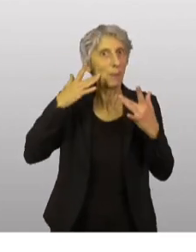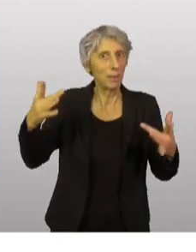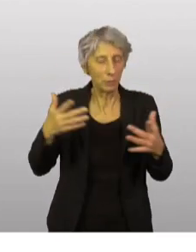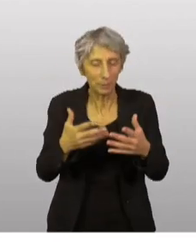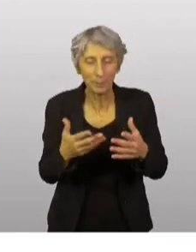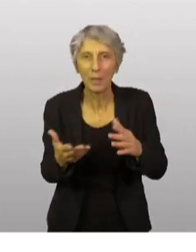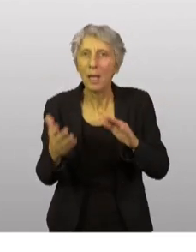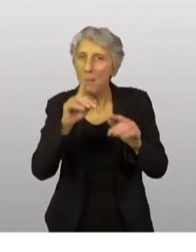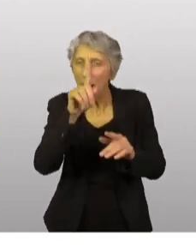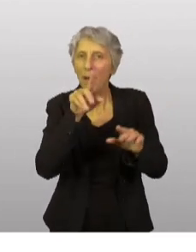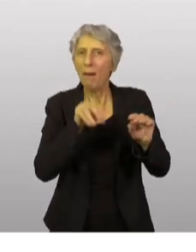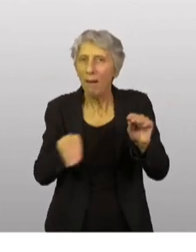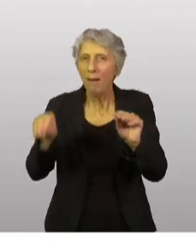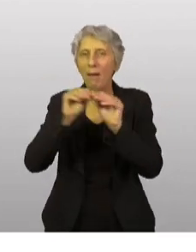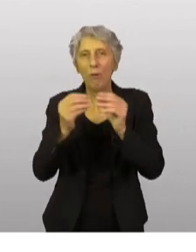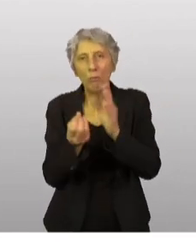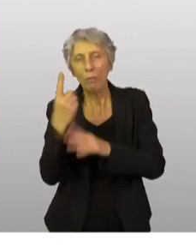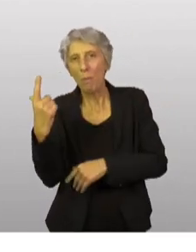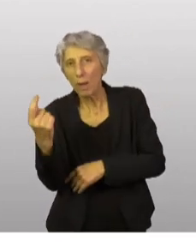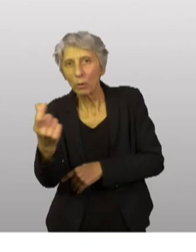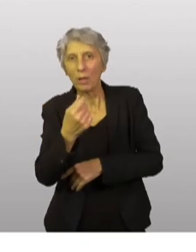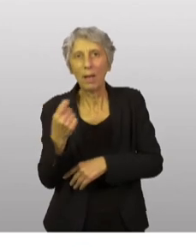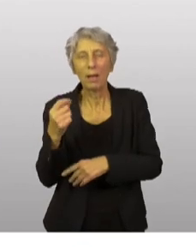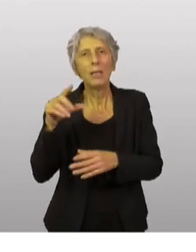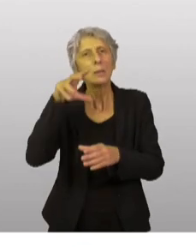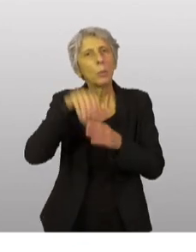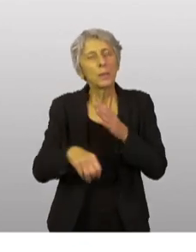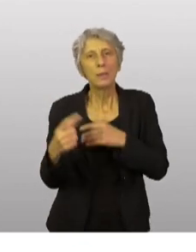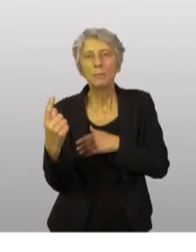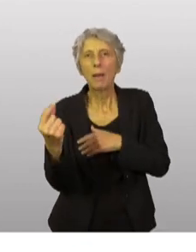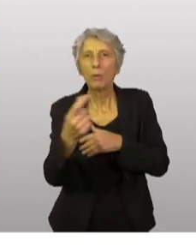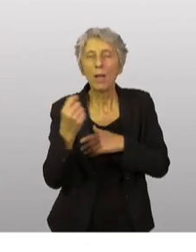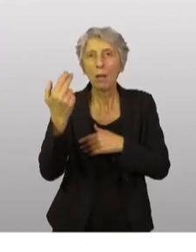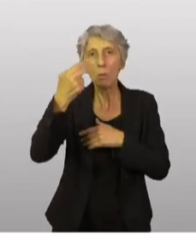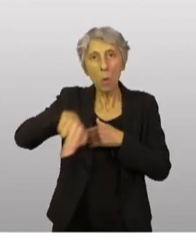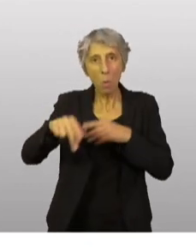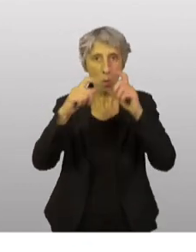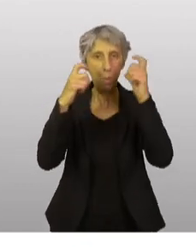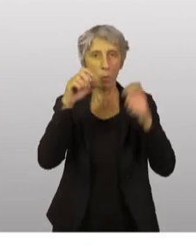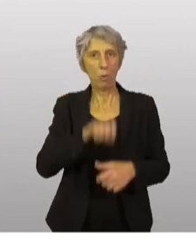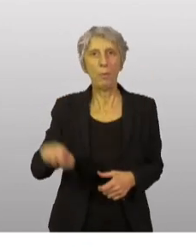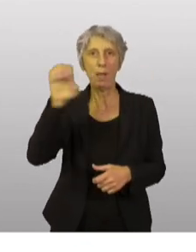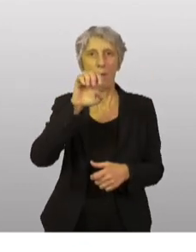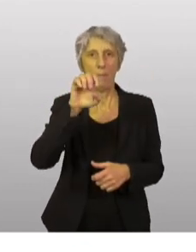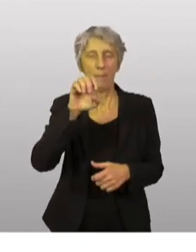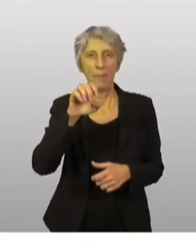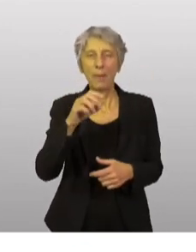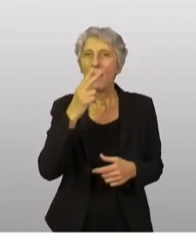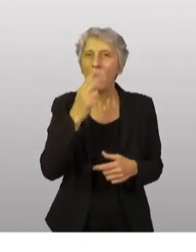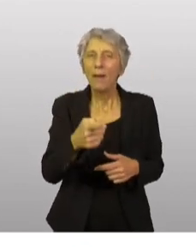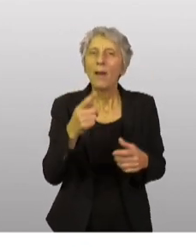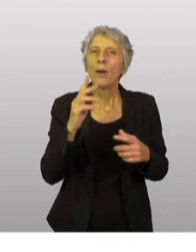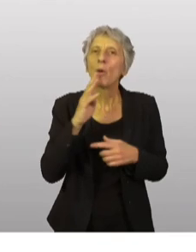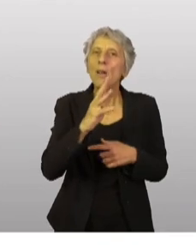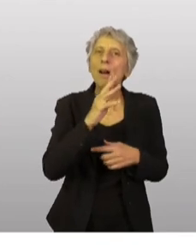au-delà, puisque d'autres partenaires y participeront, y compris des partenaires non européens. Et vous avez vu que l'un des intérêts de cette